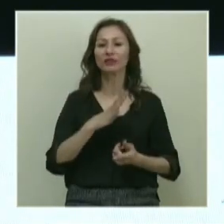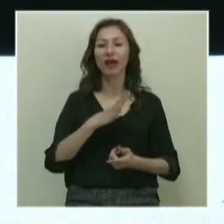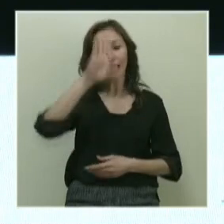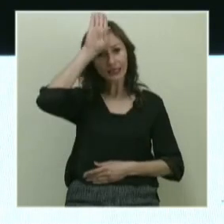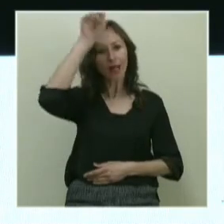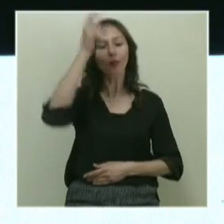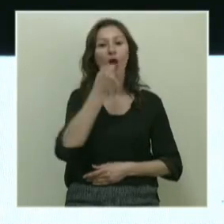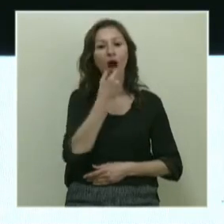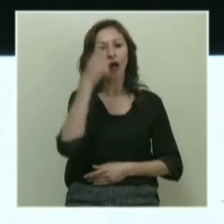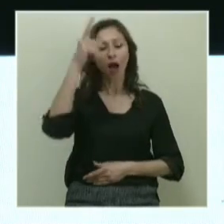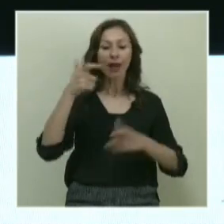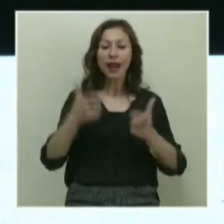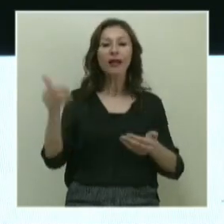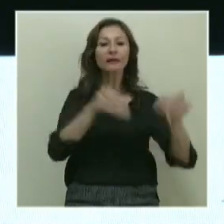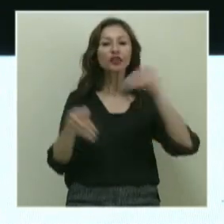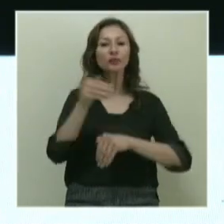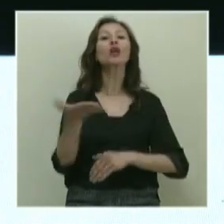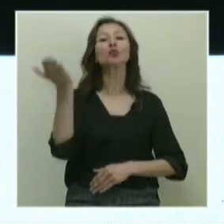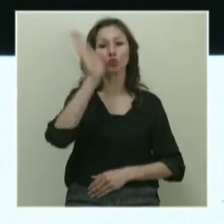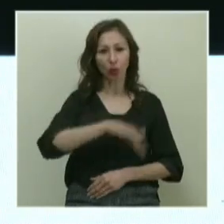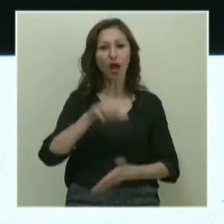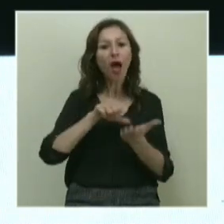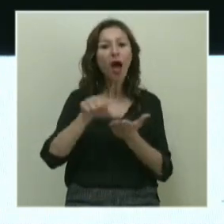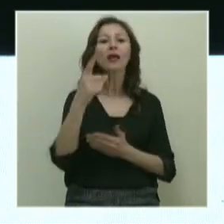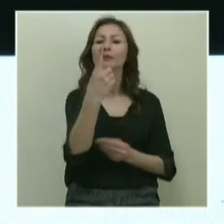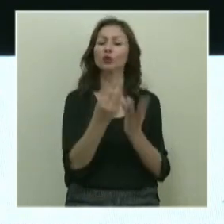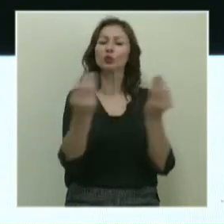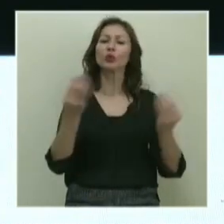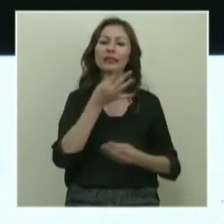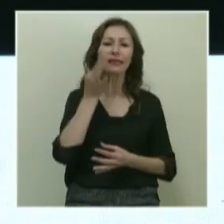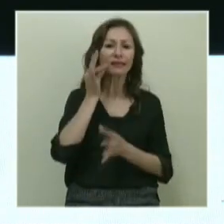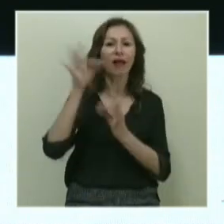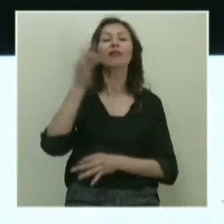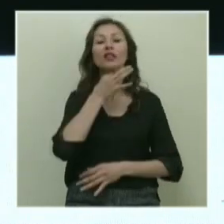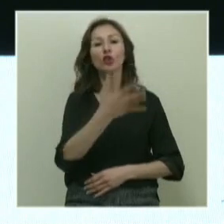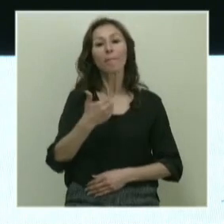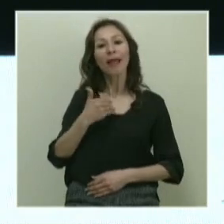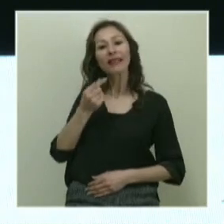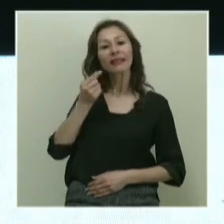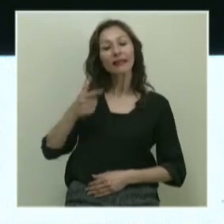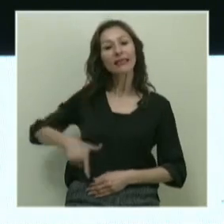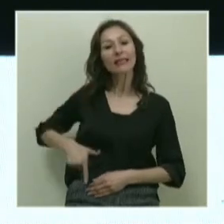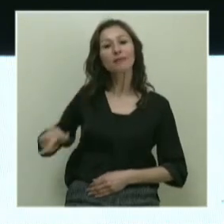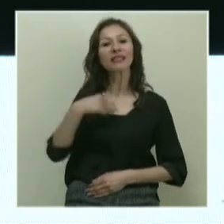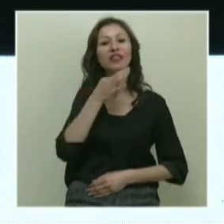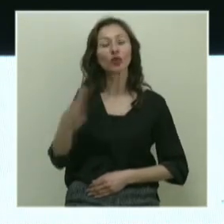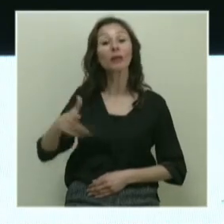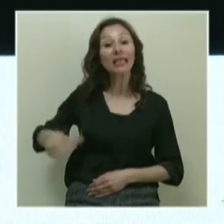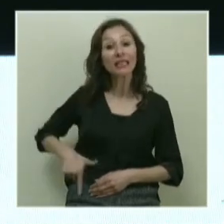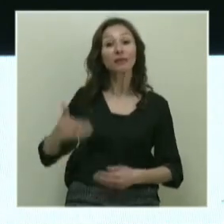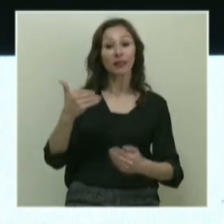İstanbul ve Ankara yerel seçimlerinden sonra herkes bir sürü insana teşekkür etti. Ben İzmir'e teşekkür ettim. İzmir bize